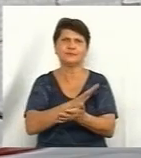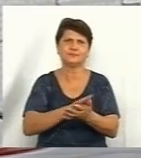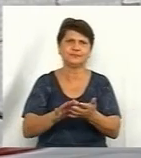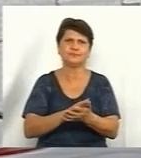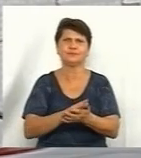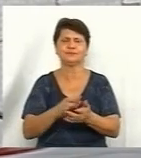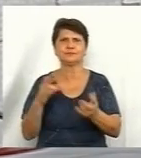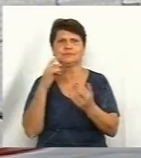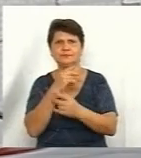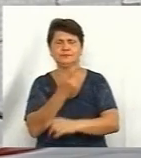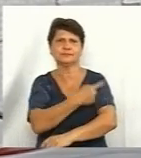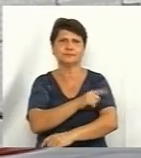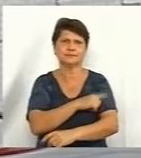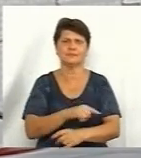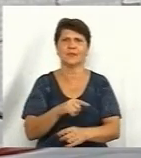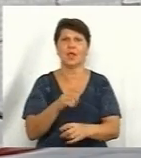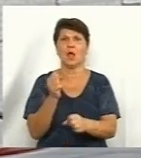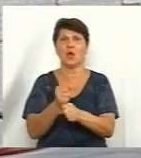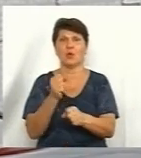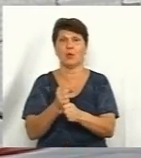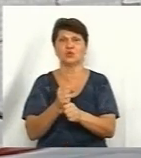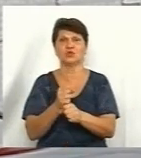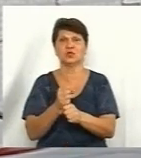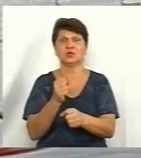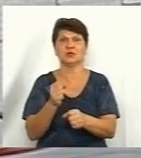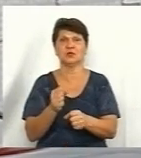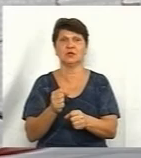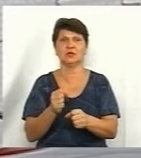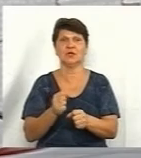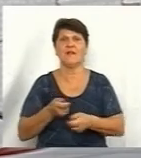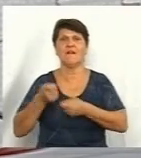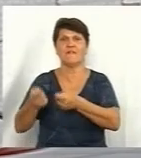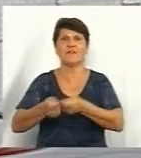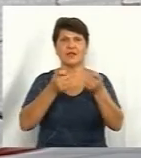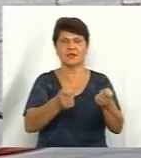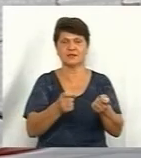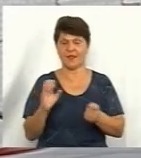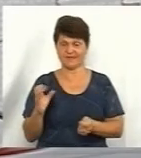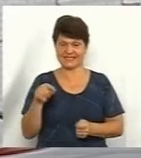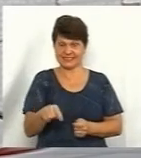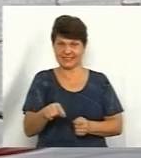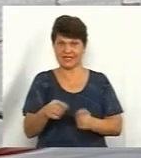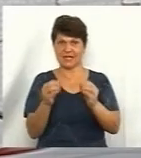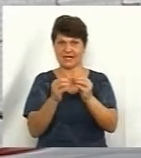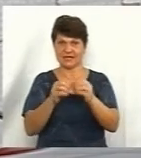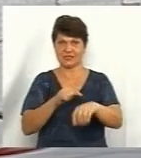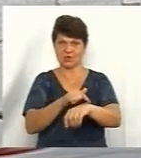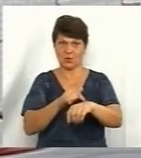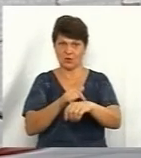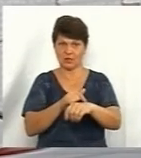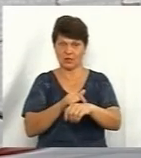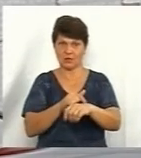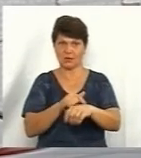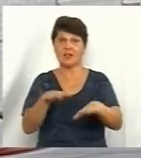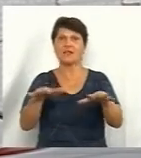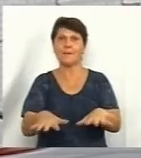господарства і зробити робочий виїзд в середу на 10 годин, безпосередньо